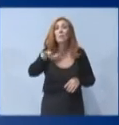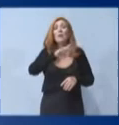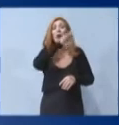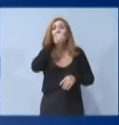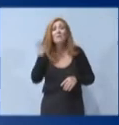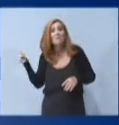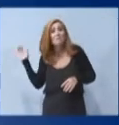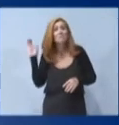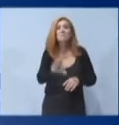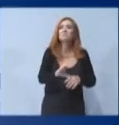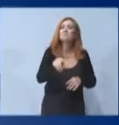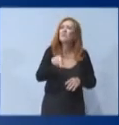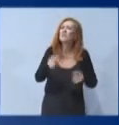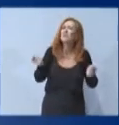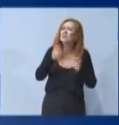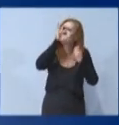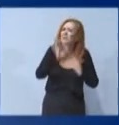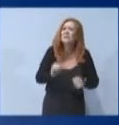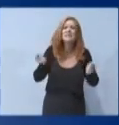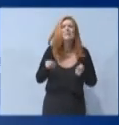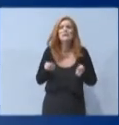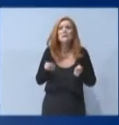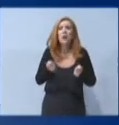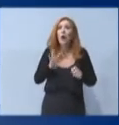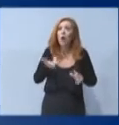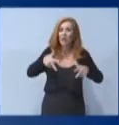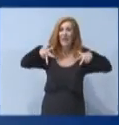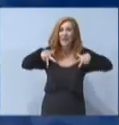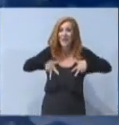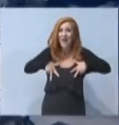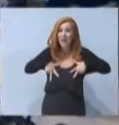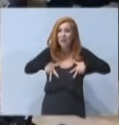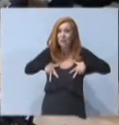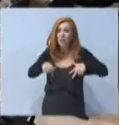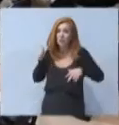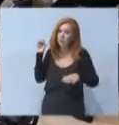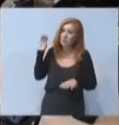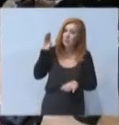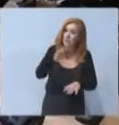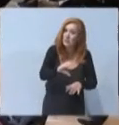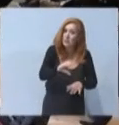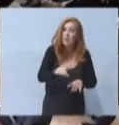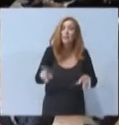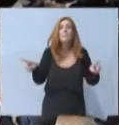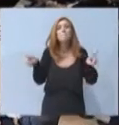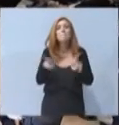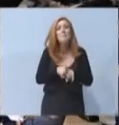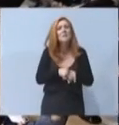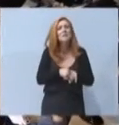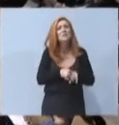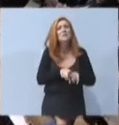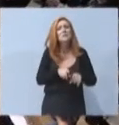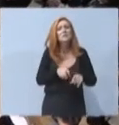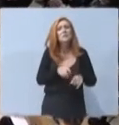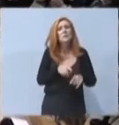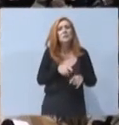Αυτό τι σημαίνει στην πράξη για να το εξηγήσω. Ότι η κρατική επιχωρήγηση σε συνδυασμό με την έκπτωση την